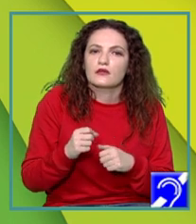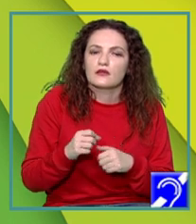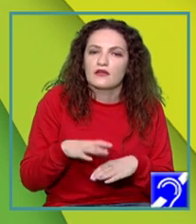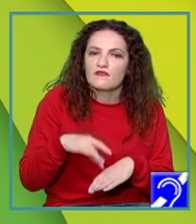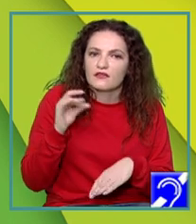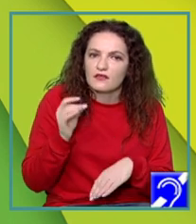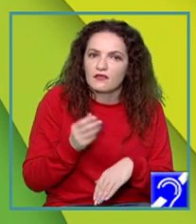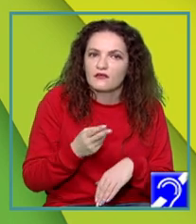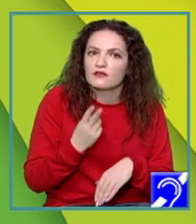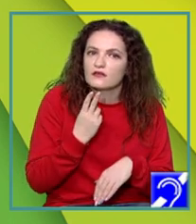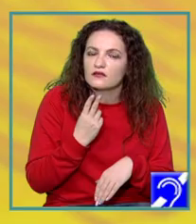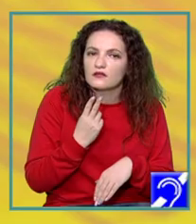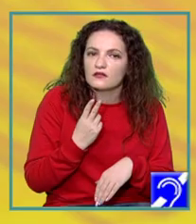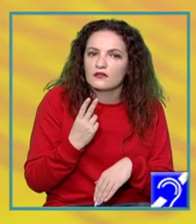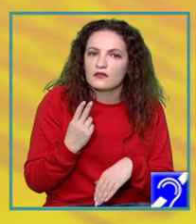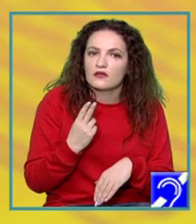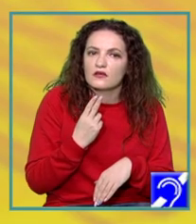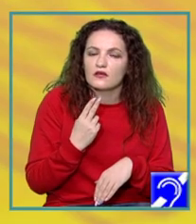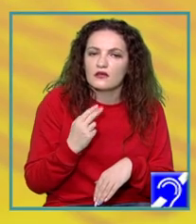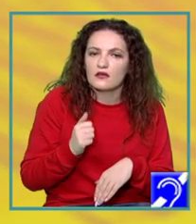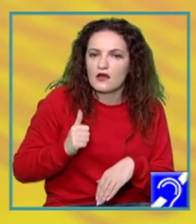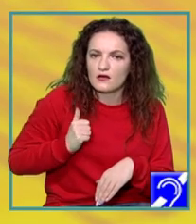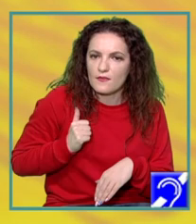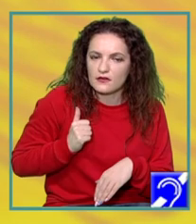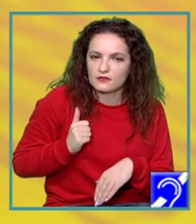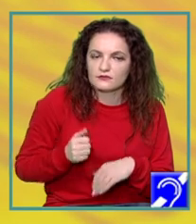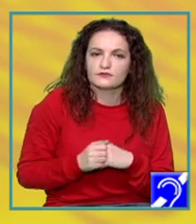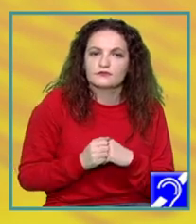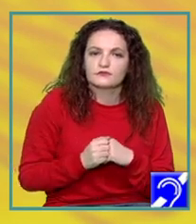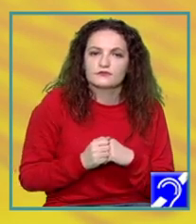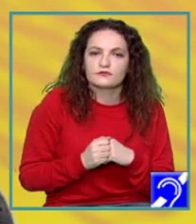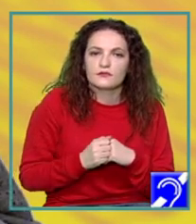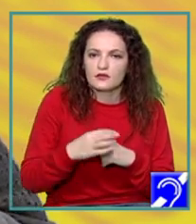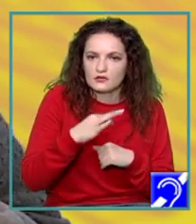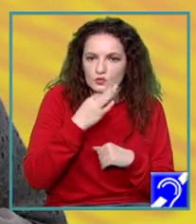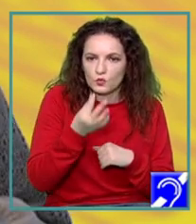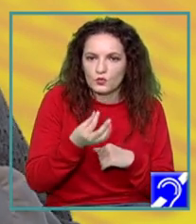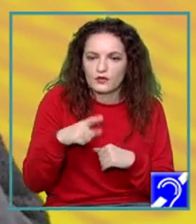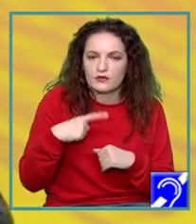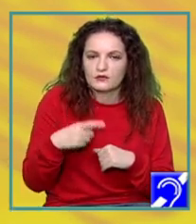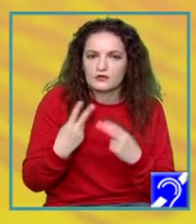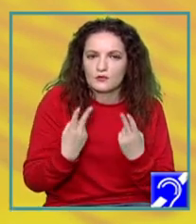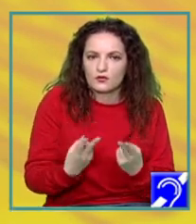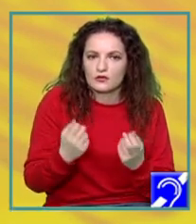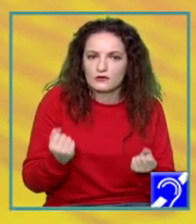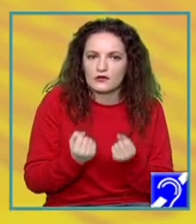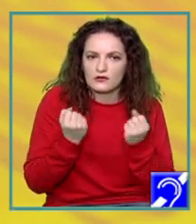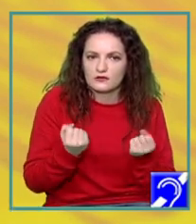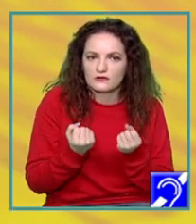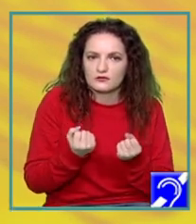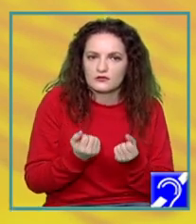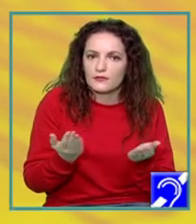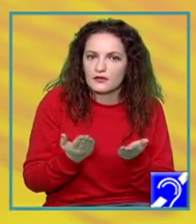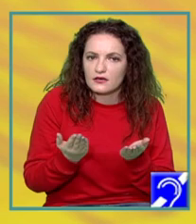președinte al Statelor Unite ale Americii. Iar el zice așa că este foarte important ca activitățile pe care